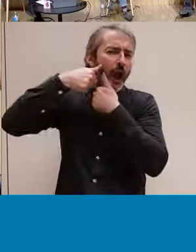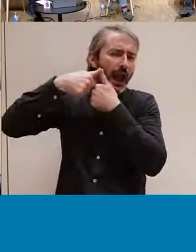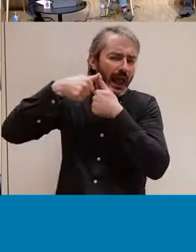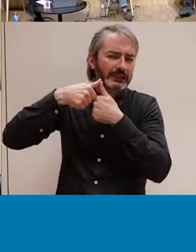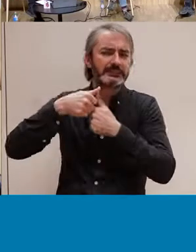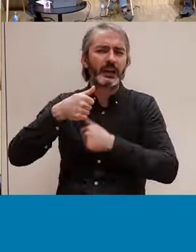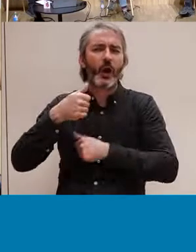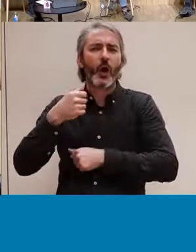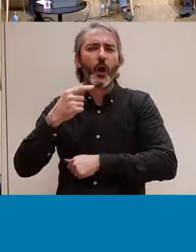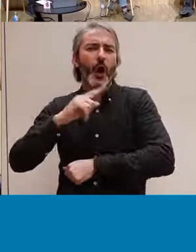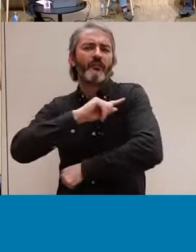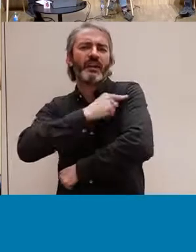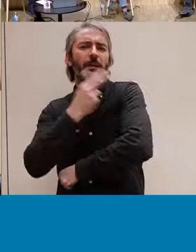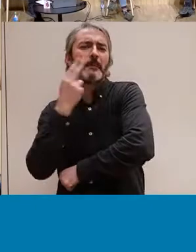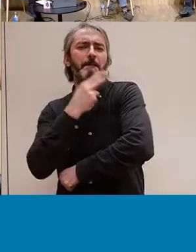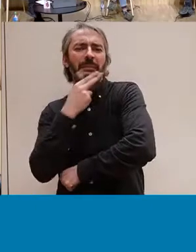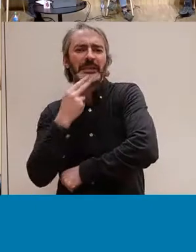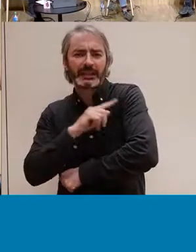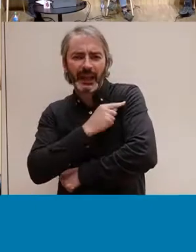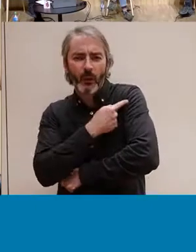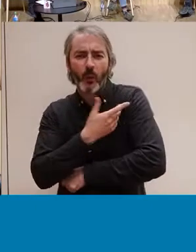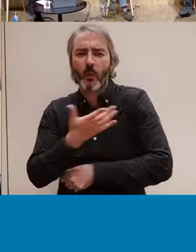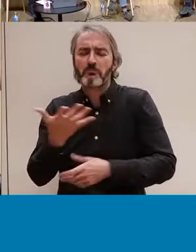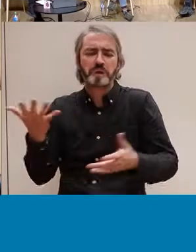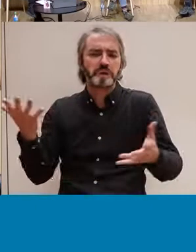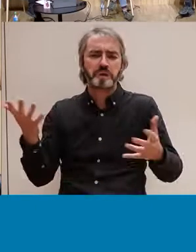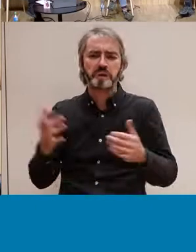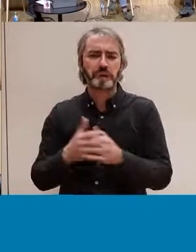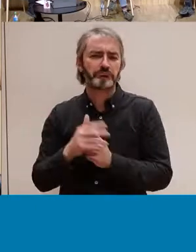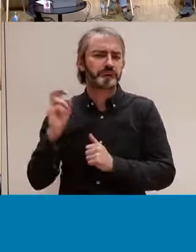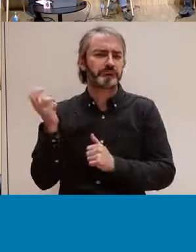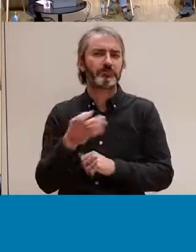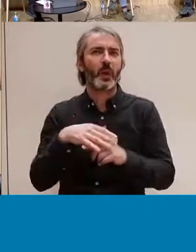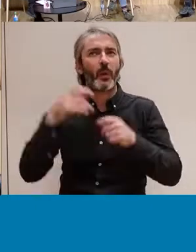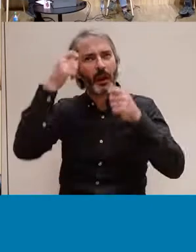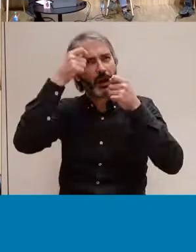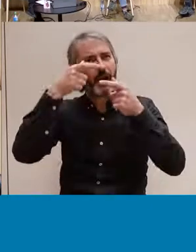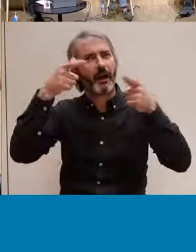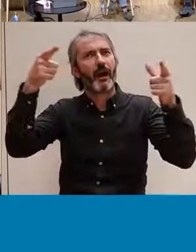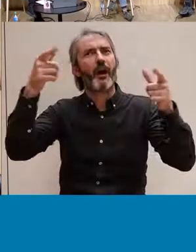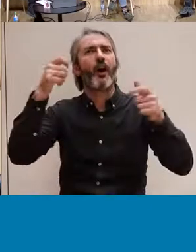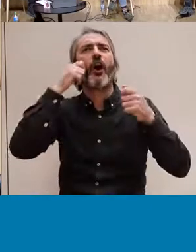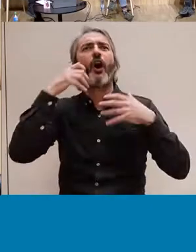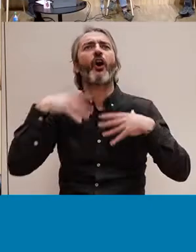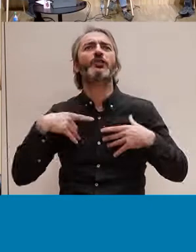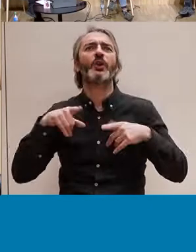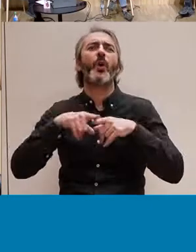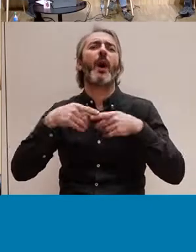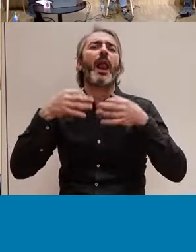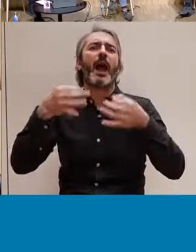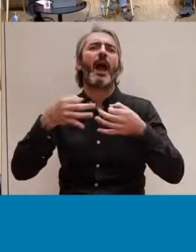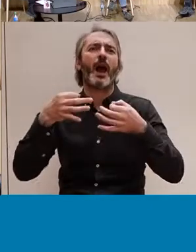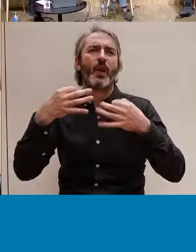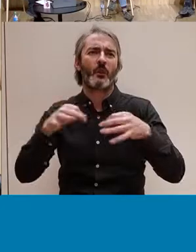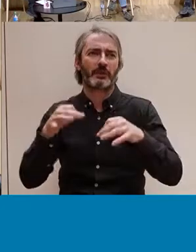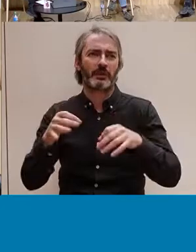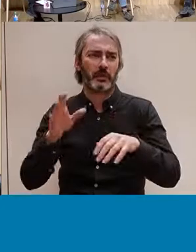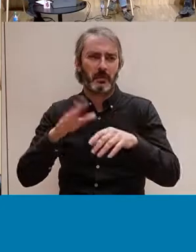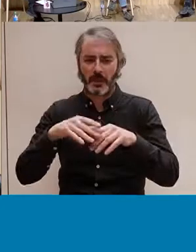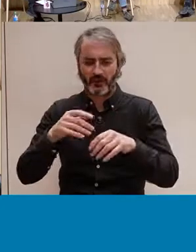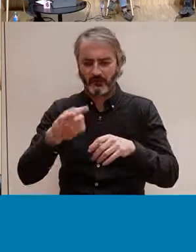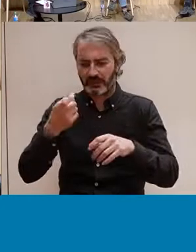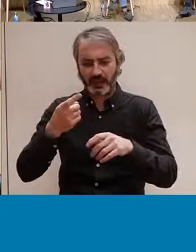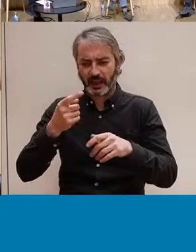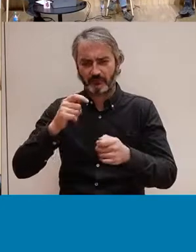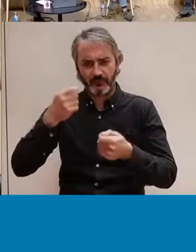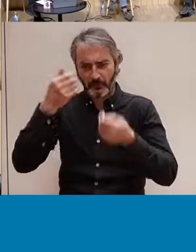cicatrius, no? Una mica com per començar a sortir d'aquest imaginari de cossos tan normatiu i poder ampliar la mirada